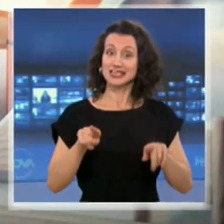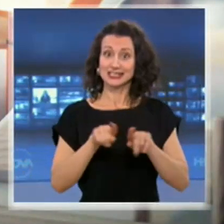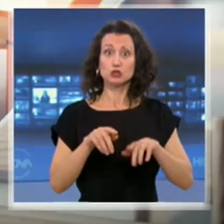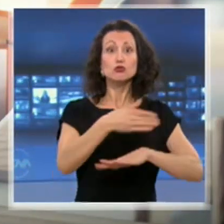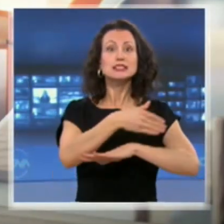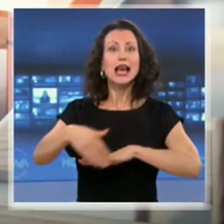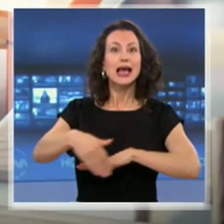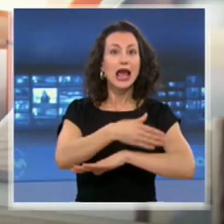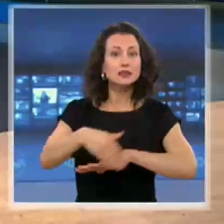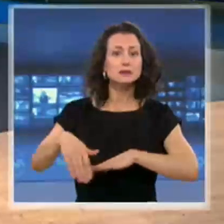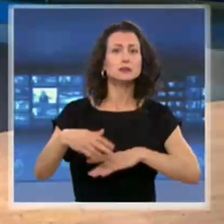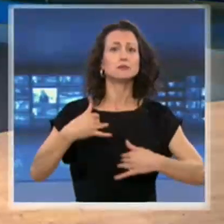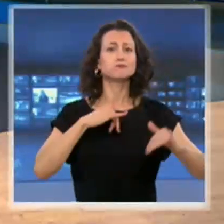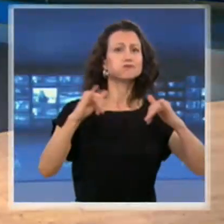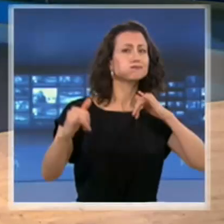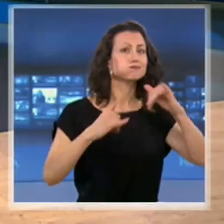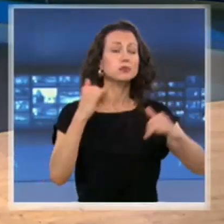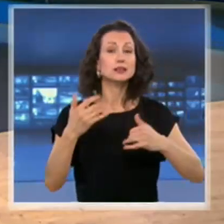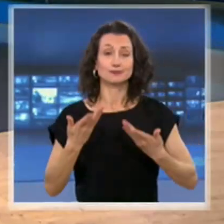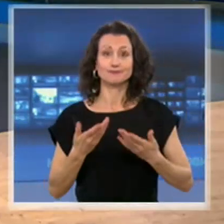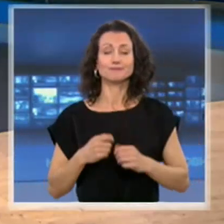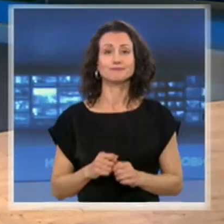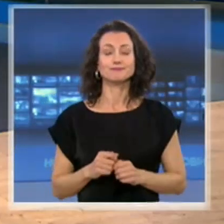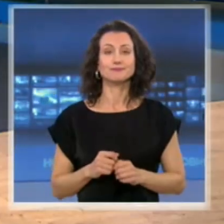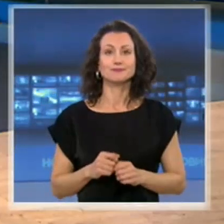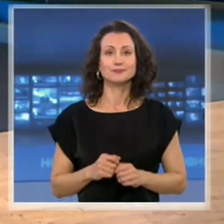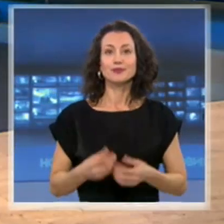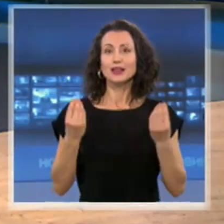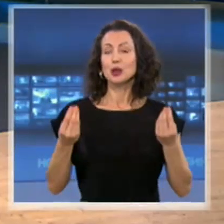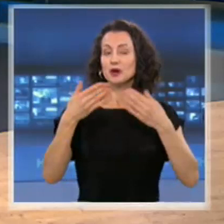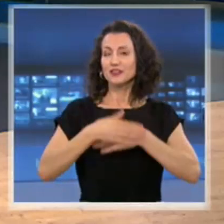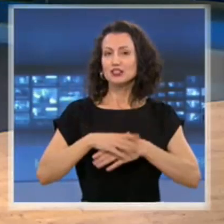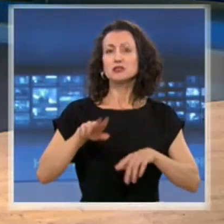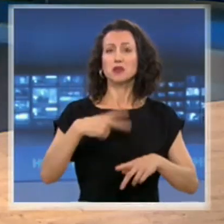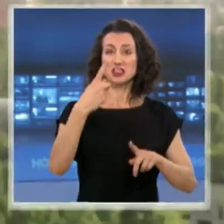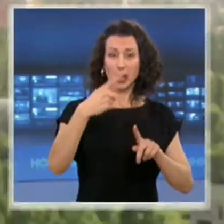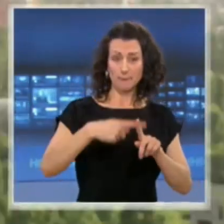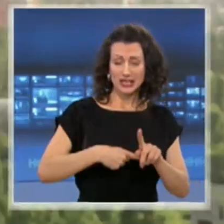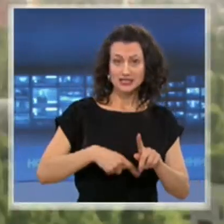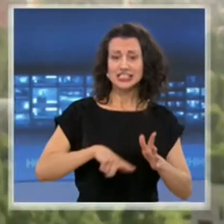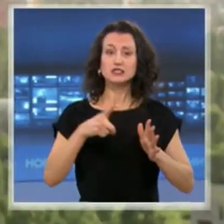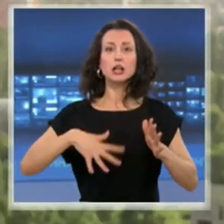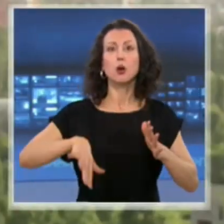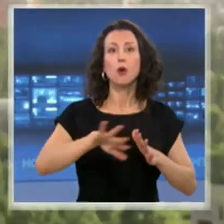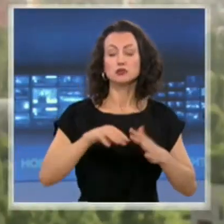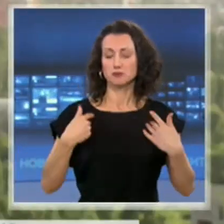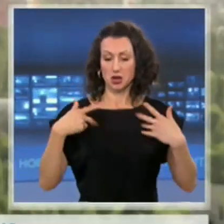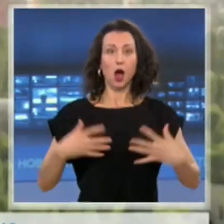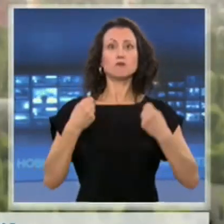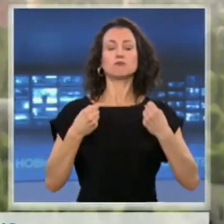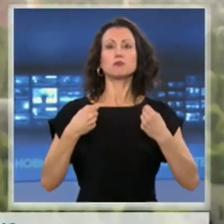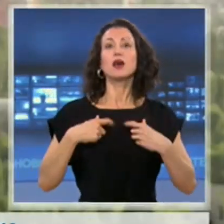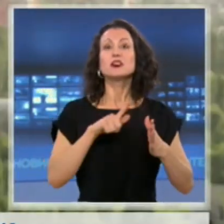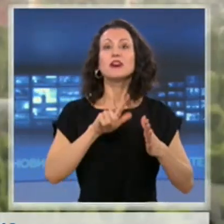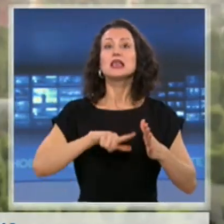репортери. Първо започваме с Благорици Целков. Слушаме. Добър вечер. След два месеца в изваредно положение се оказахме в изваредна